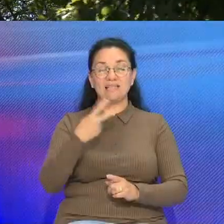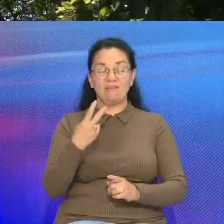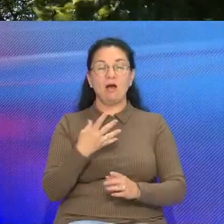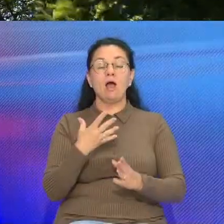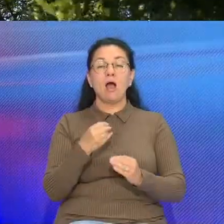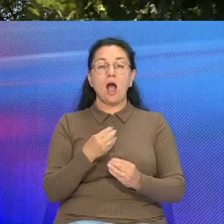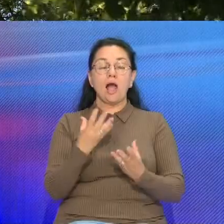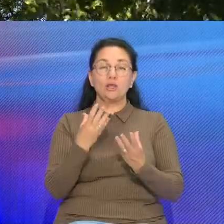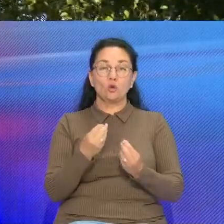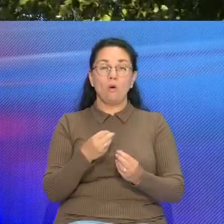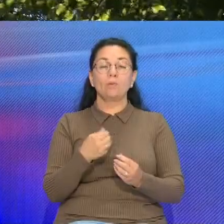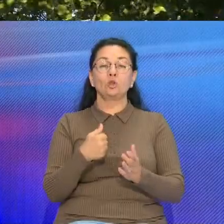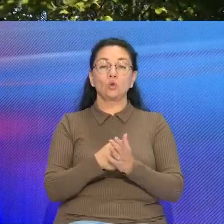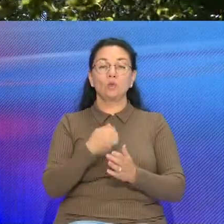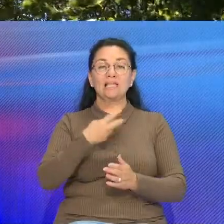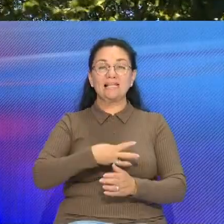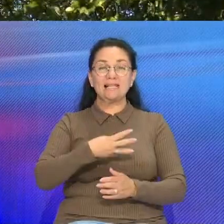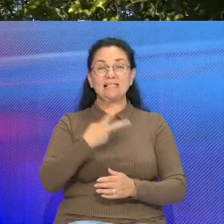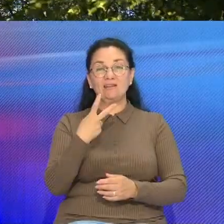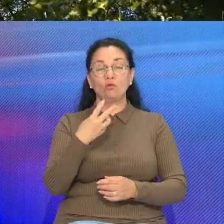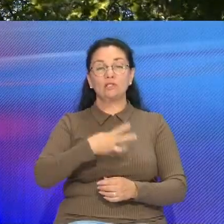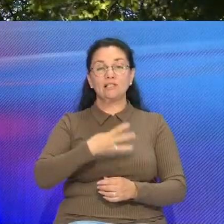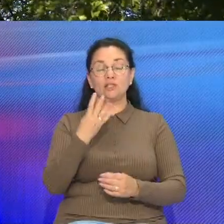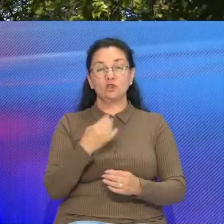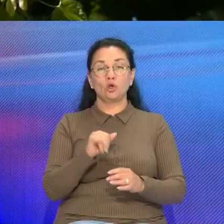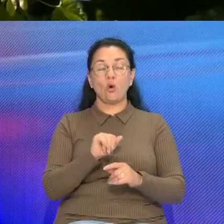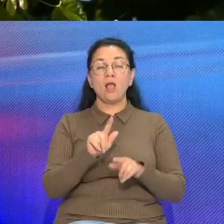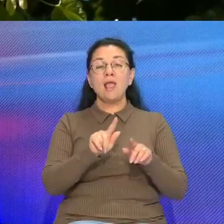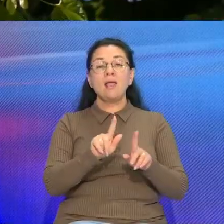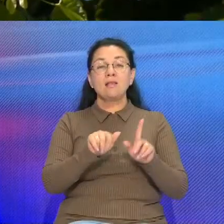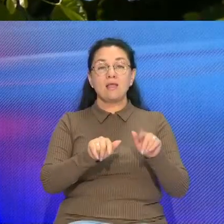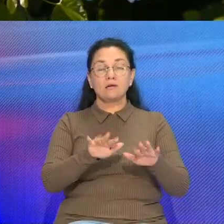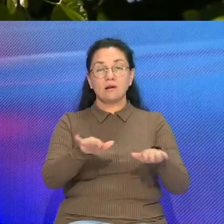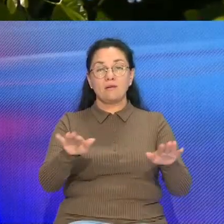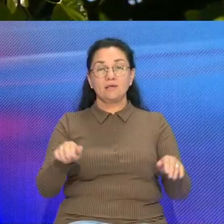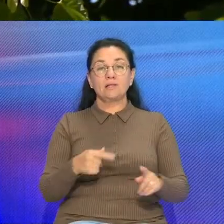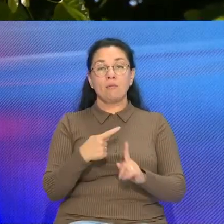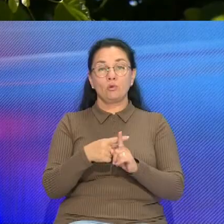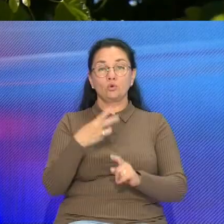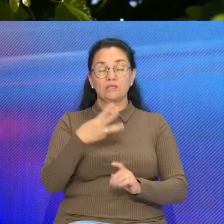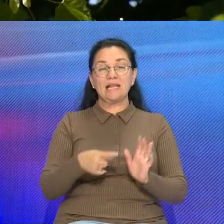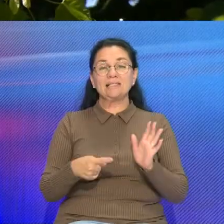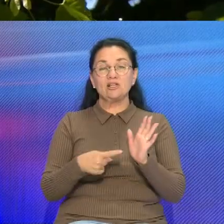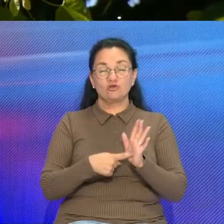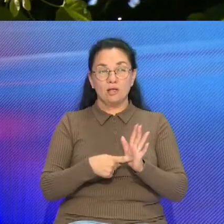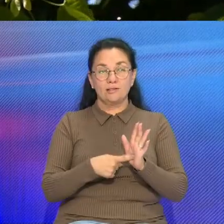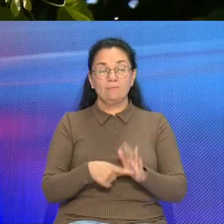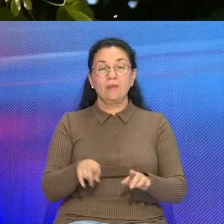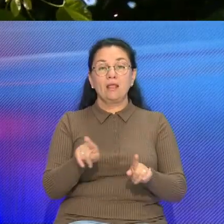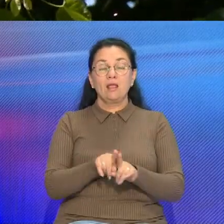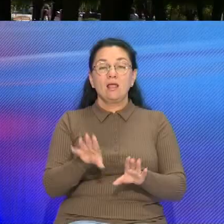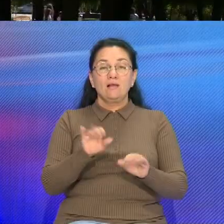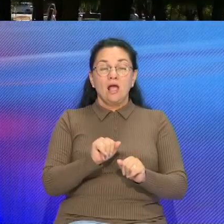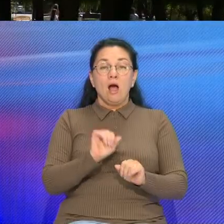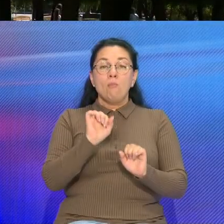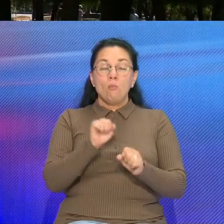годины до 32-34, выше за 0, местами навод до 36 У такую хорошенью медики райотекмага